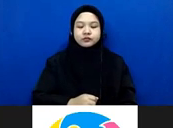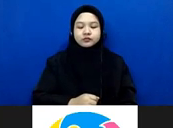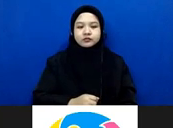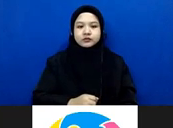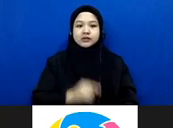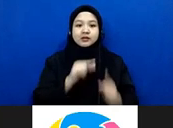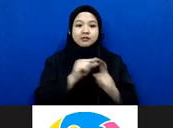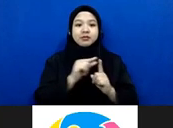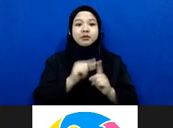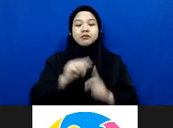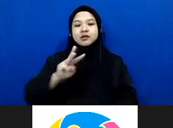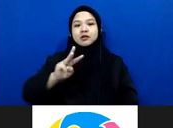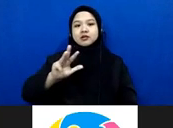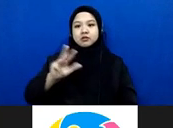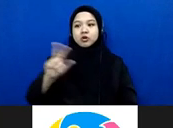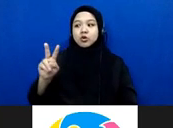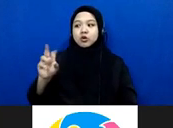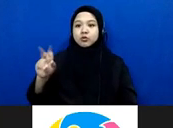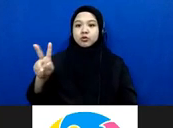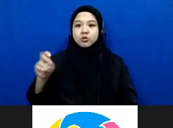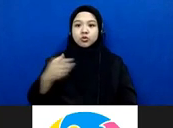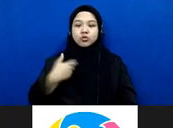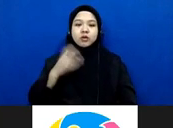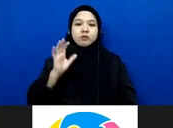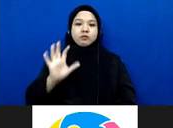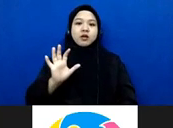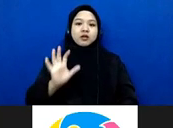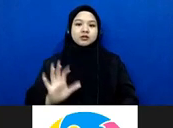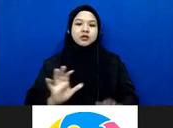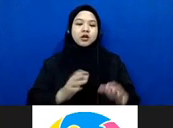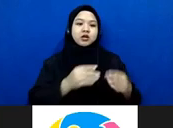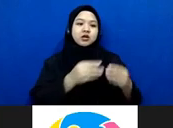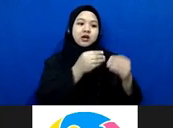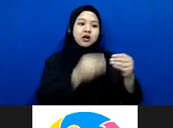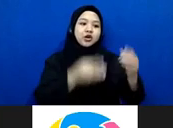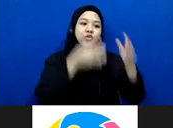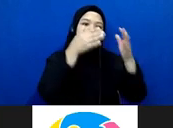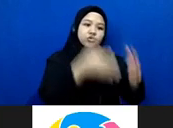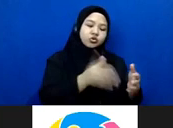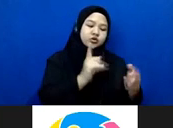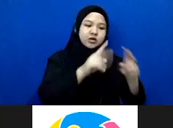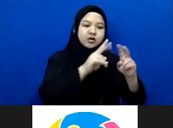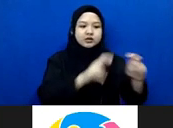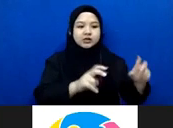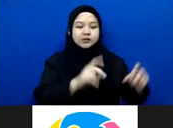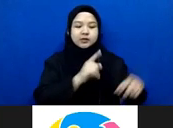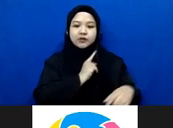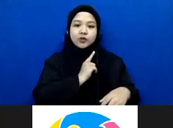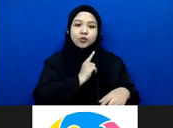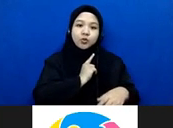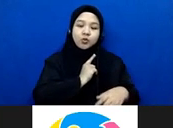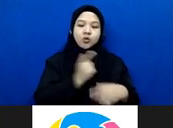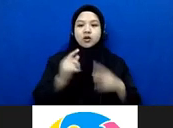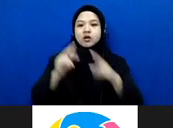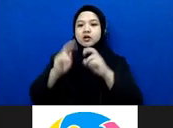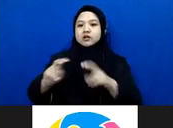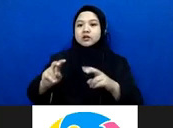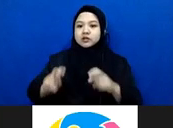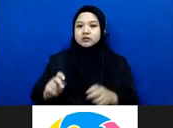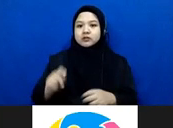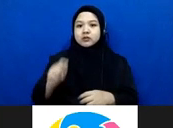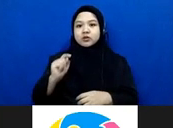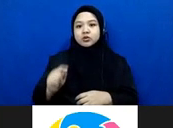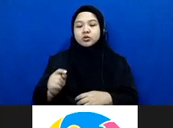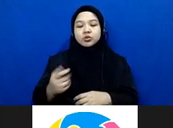itu PP39 2020 kan sudah banyak ya serangkaian khususan yang harus dia terima mulai dari asesmen individual terus dari asesmen individual itu